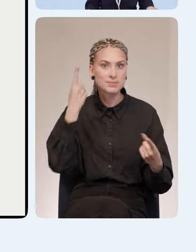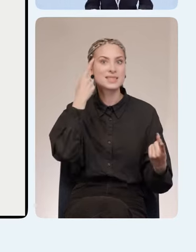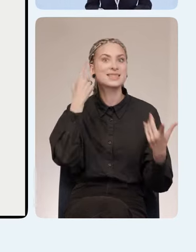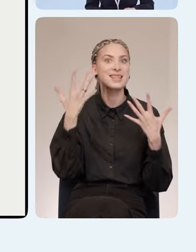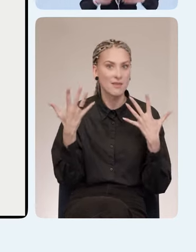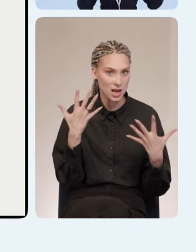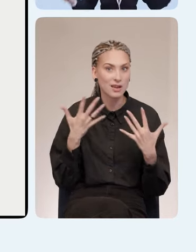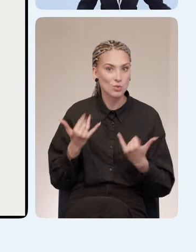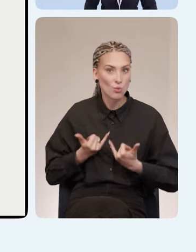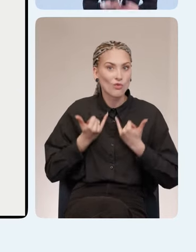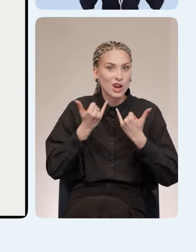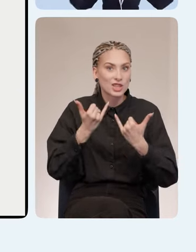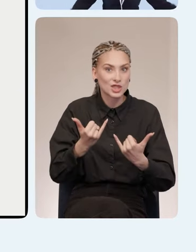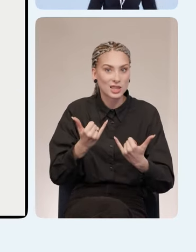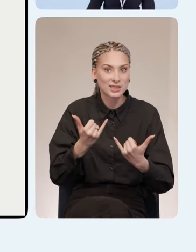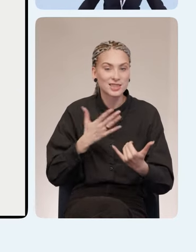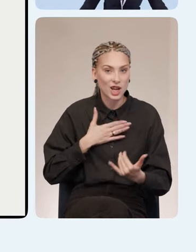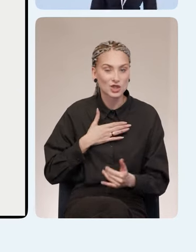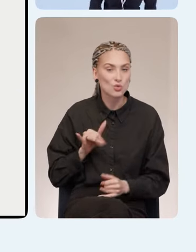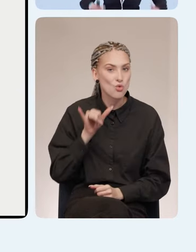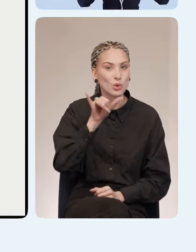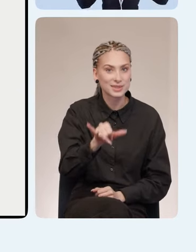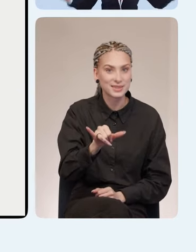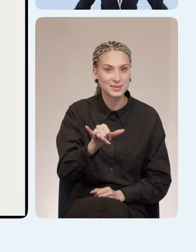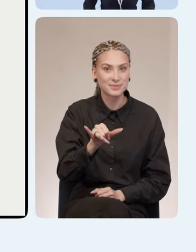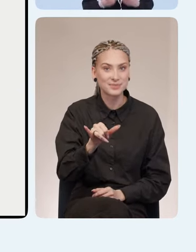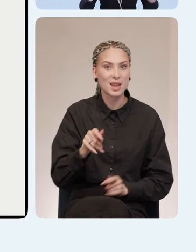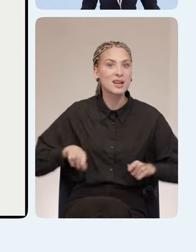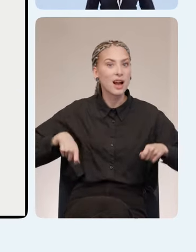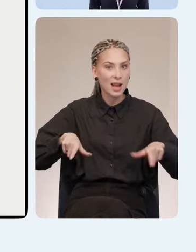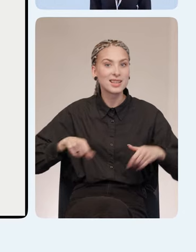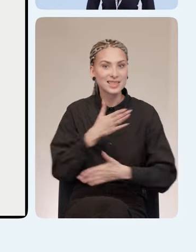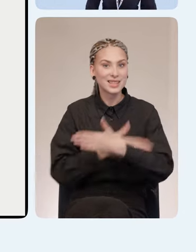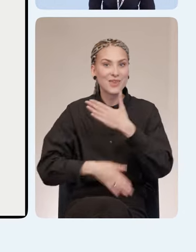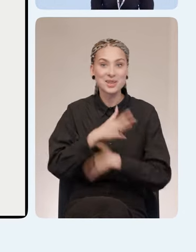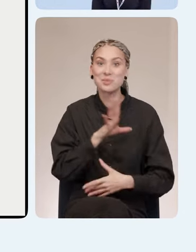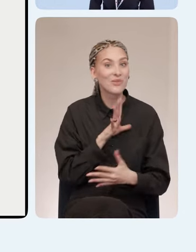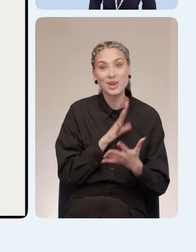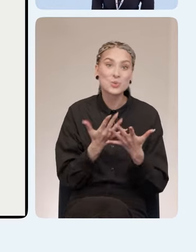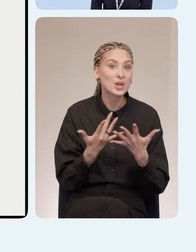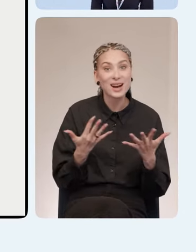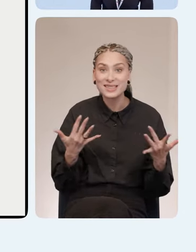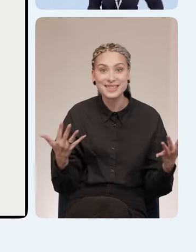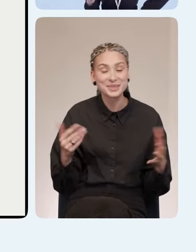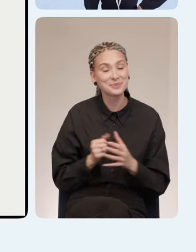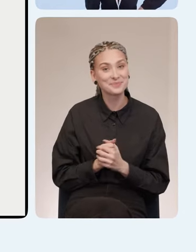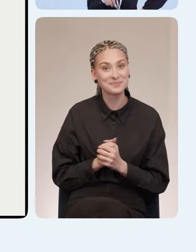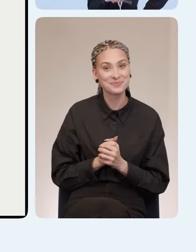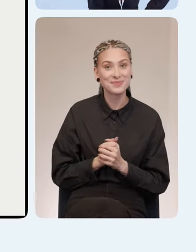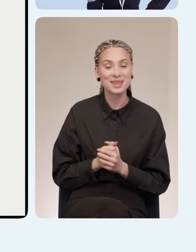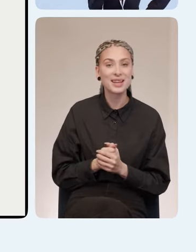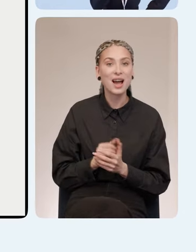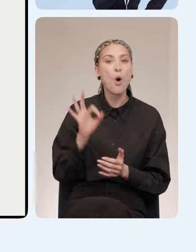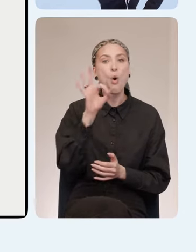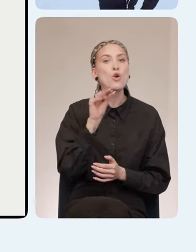Представляете, уважаемые двуногие наши гости, коляски инвалидные бывают разных форматов. И о чем